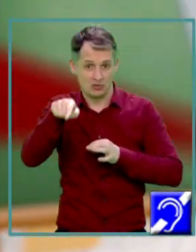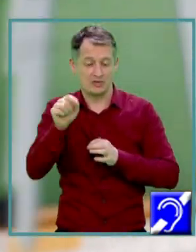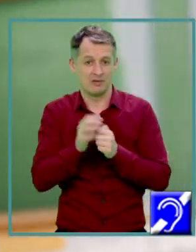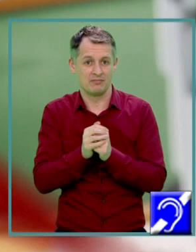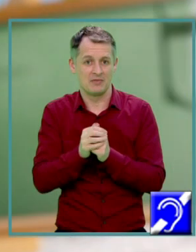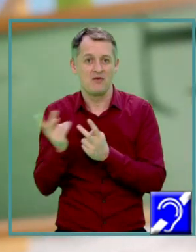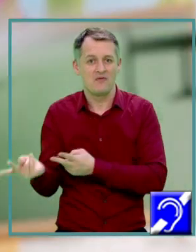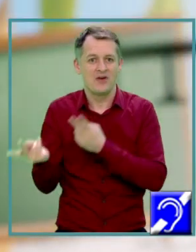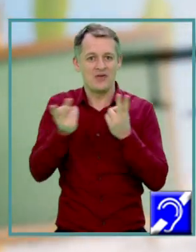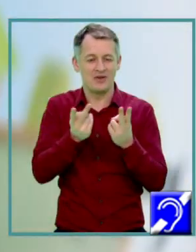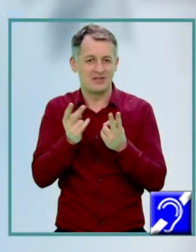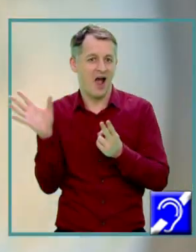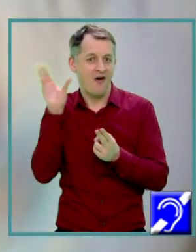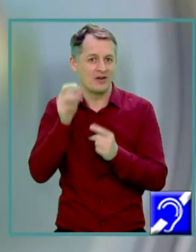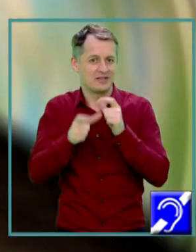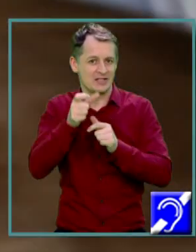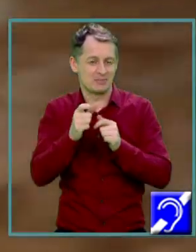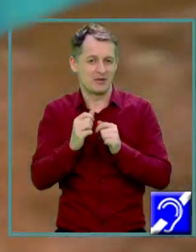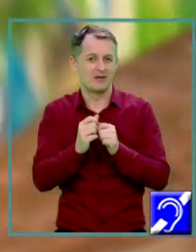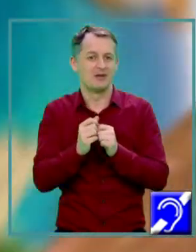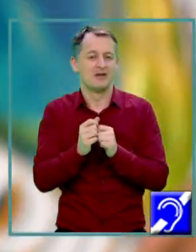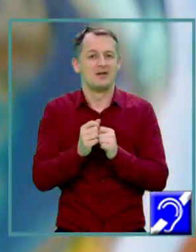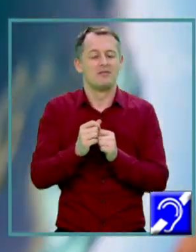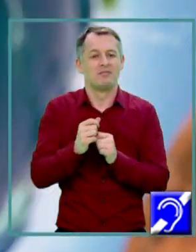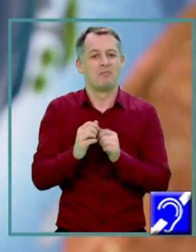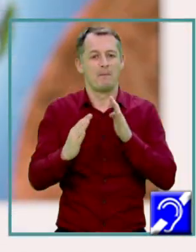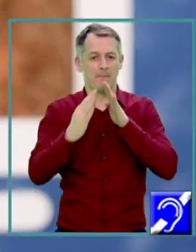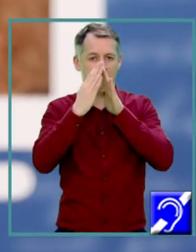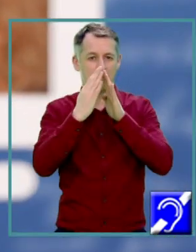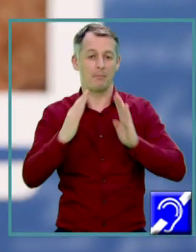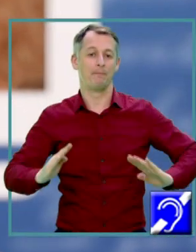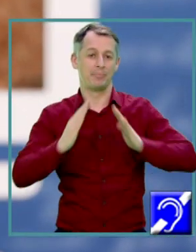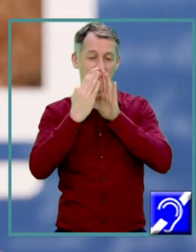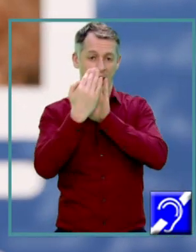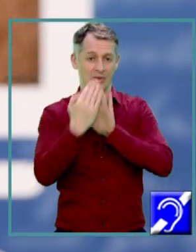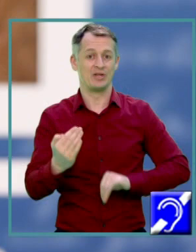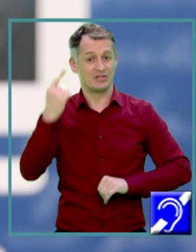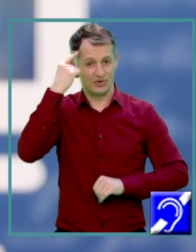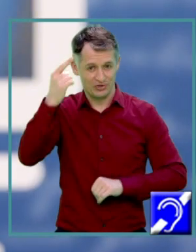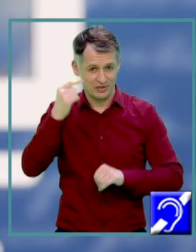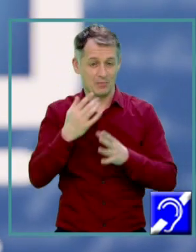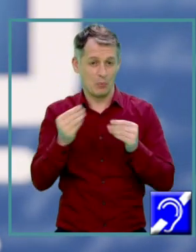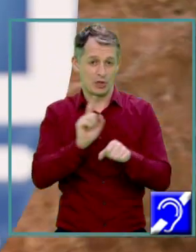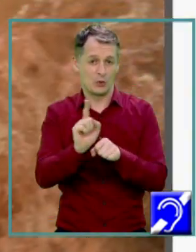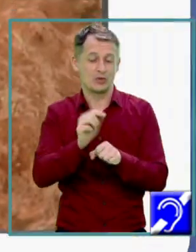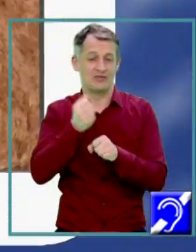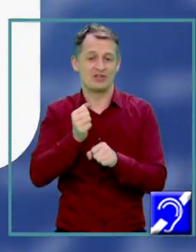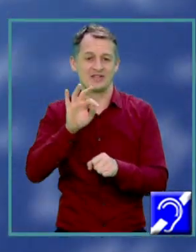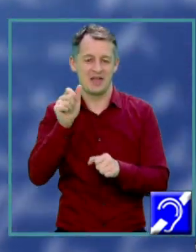pe voi să aflați mai multe despre piramida patrulateră regulată și să faceți câteva aplicații la această temă. Spor la lucru!